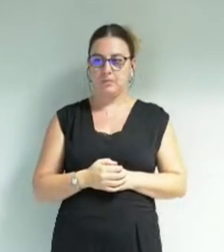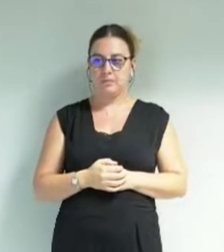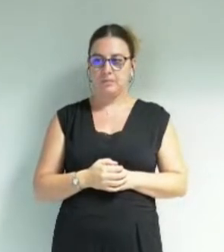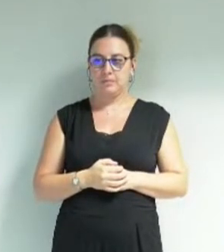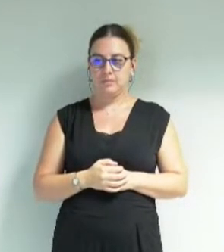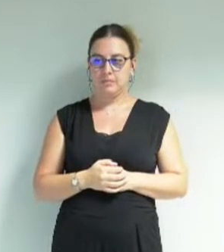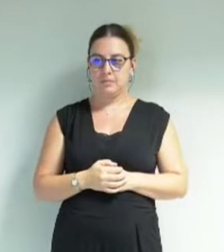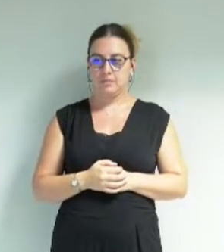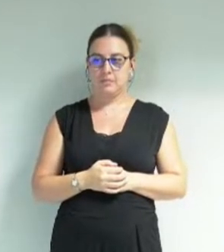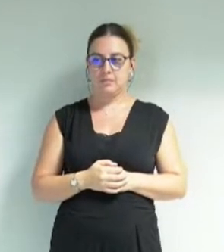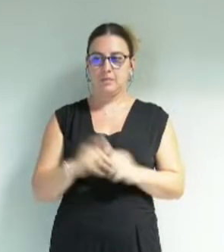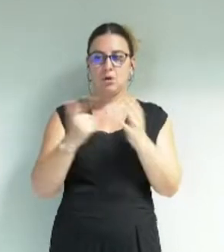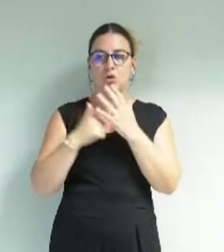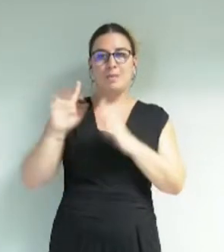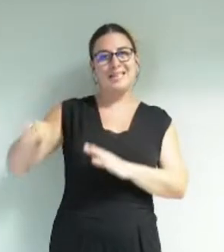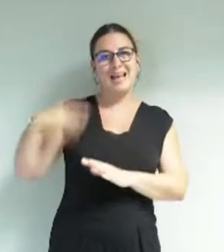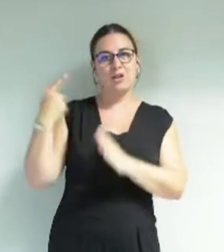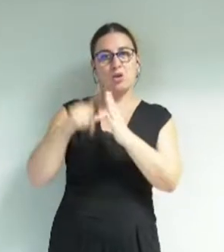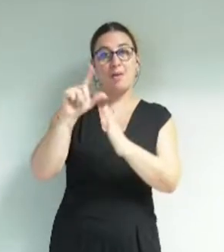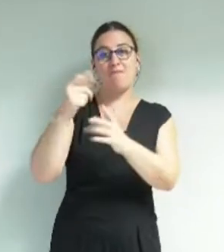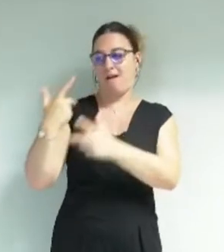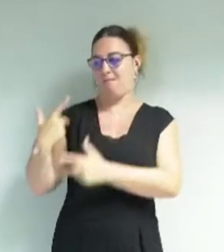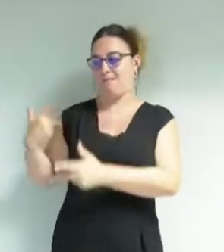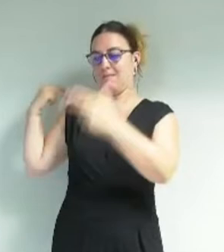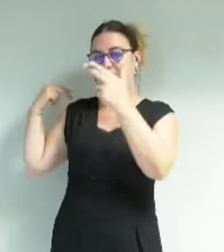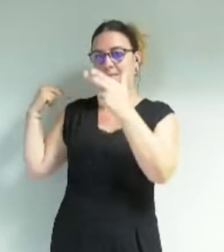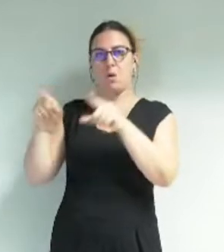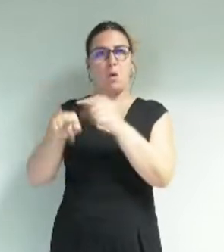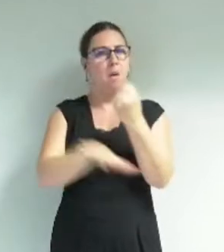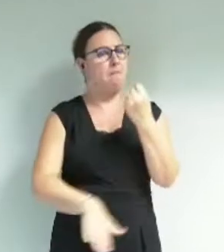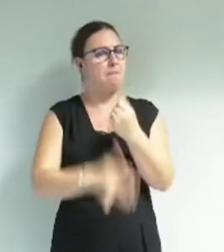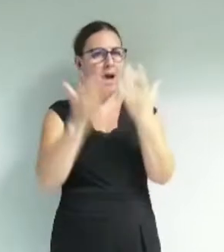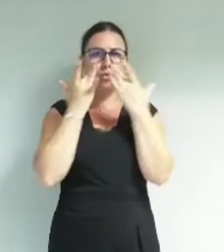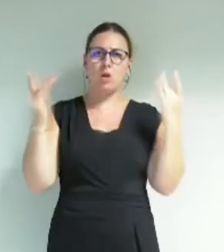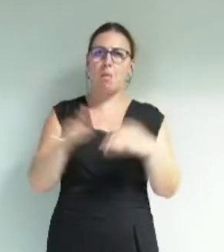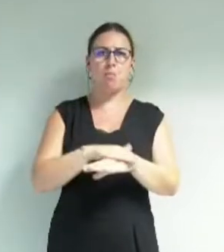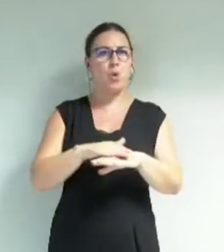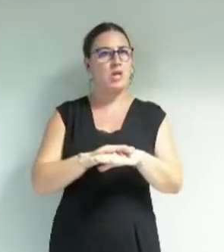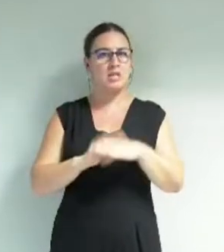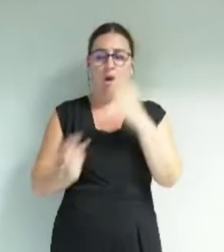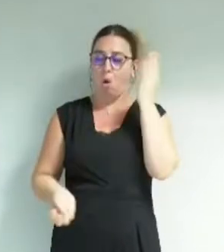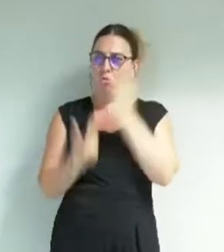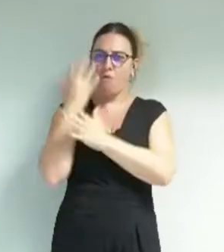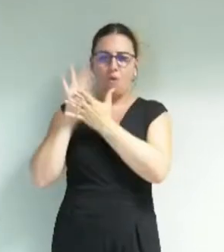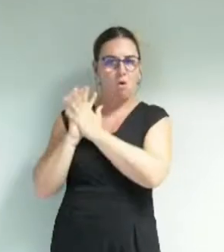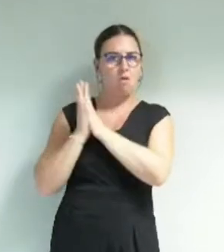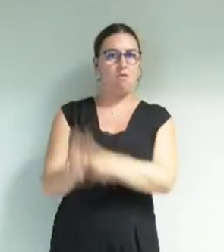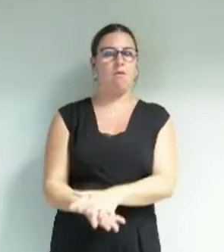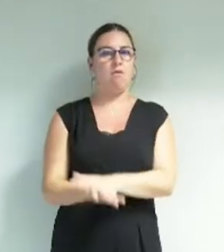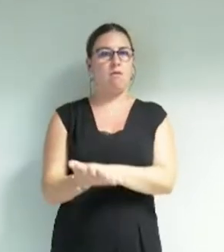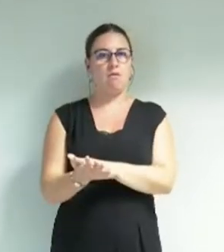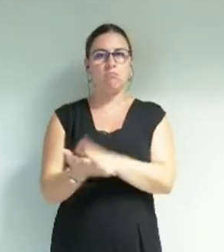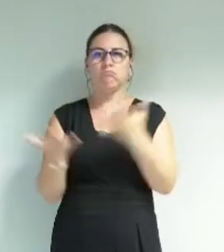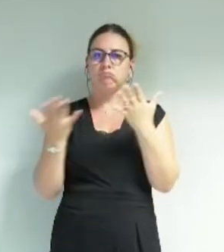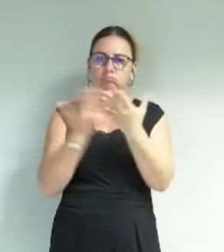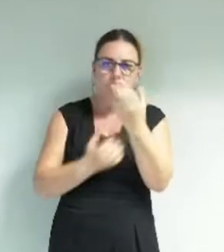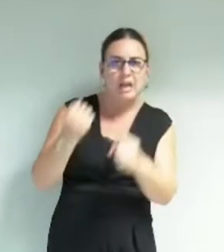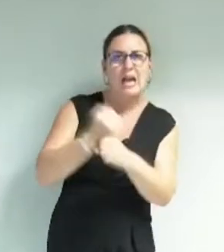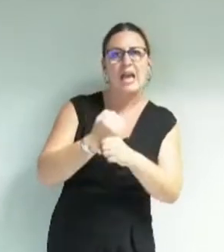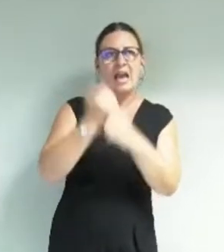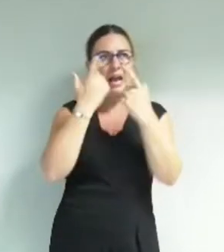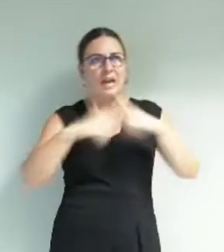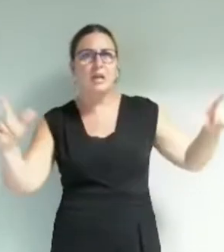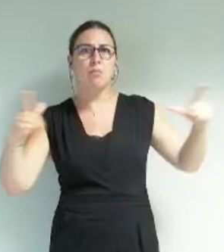Le mandat 2014-2020 a posé le socle d'une politique culturelle renouvelée, fondée sur la liberté de création et de